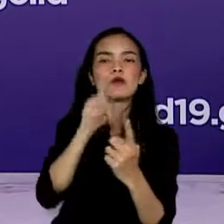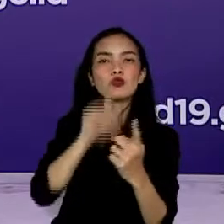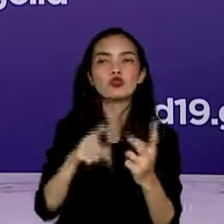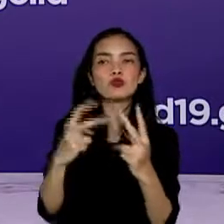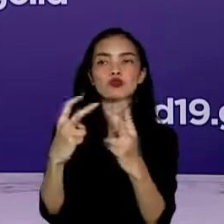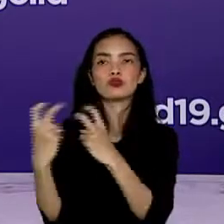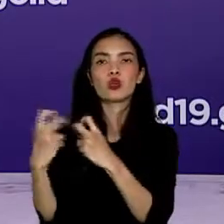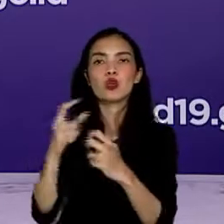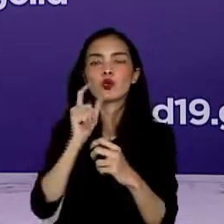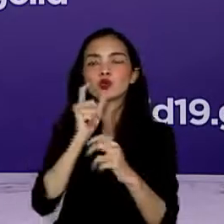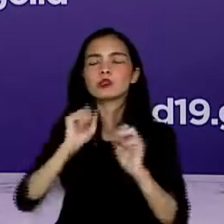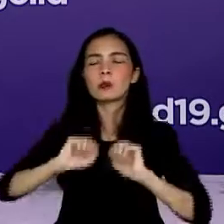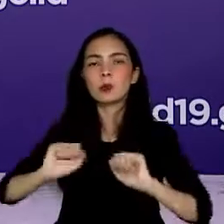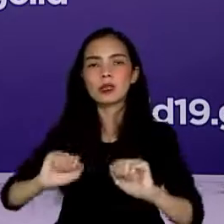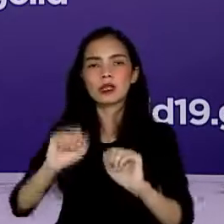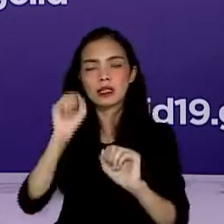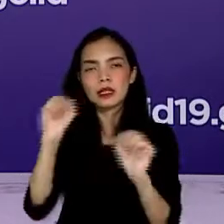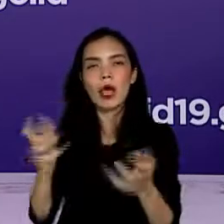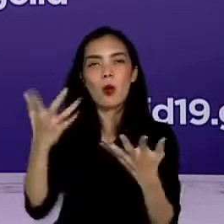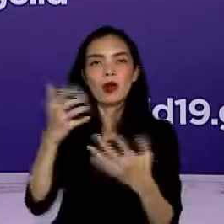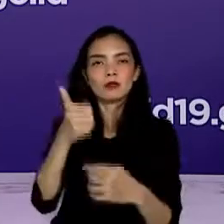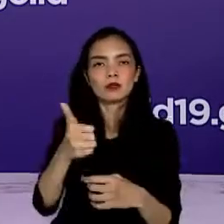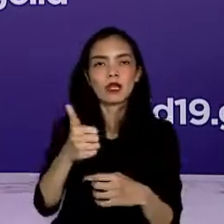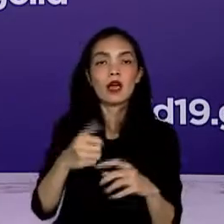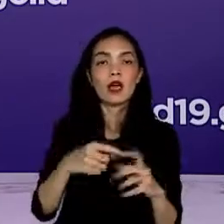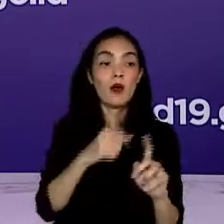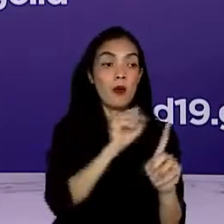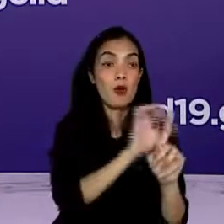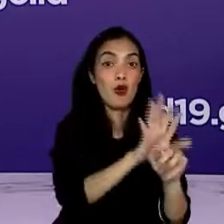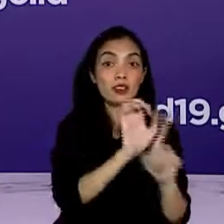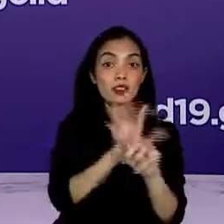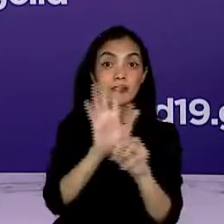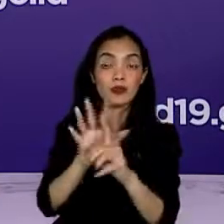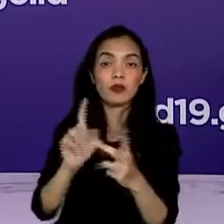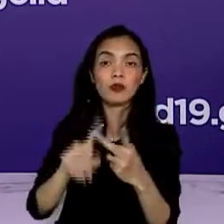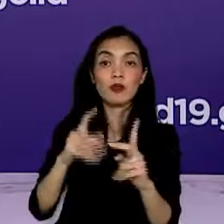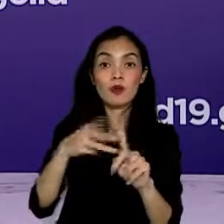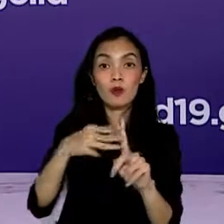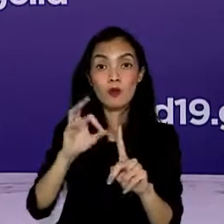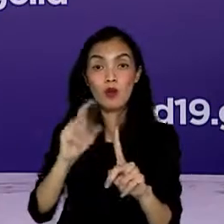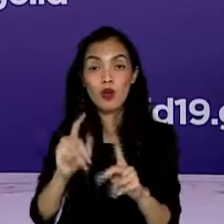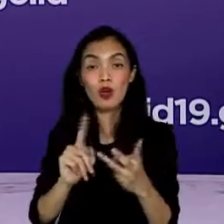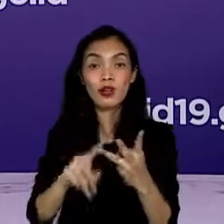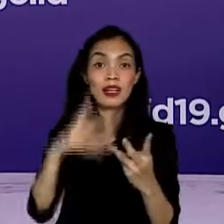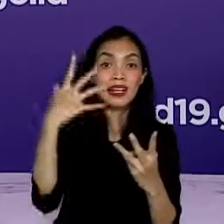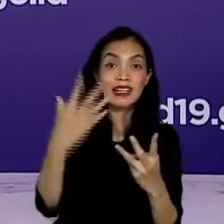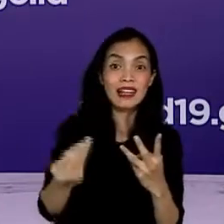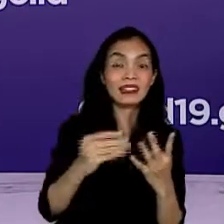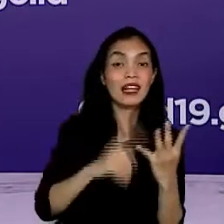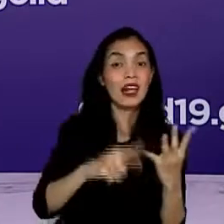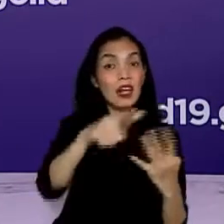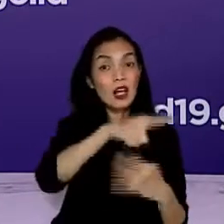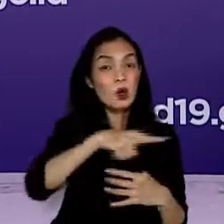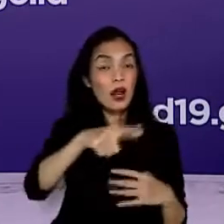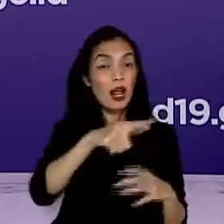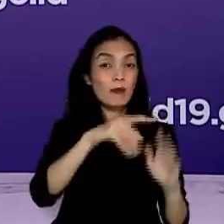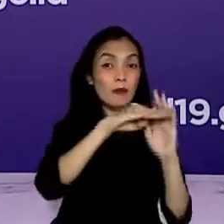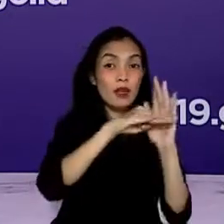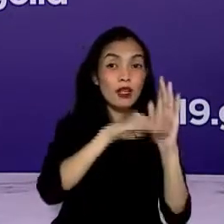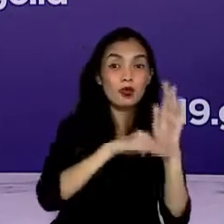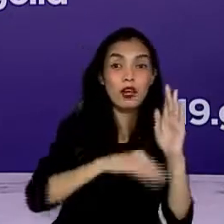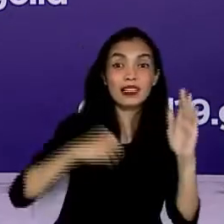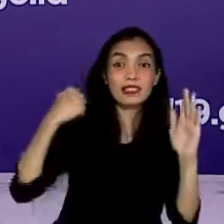Penurunan kasus positif bor serta jumlah desa atau kelurahan yang tidak patuh protokol kesehatan